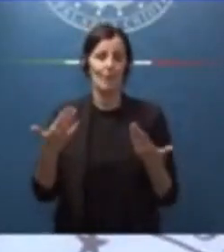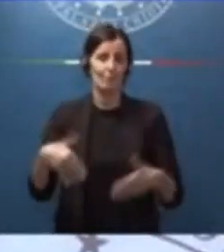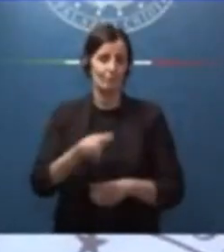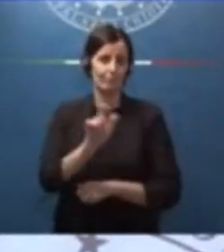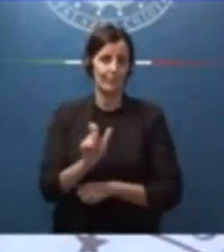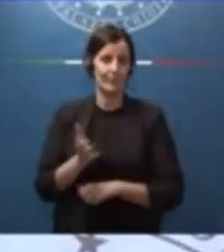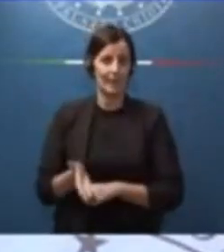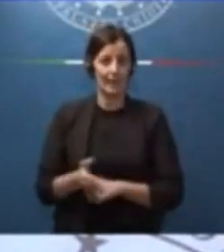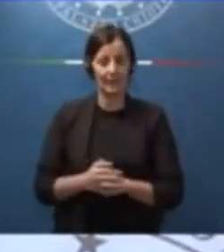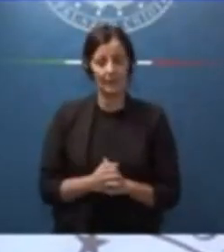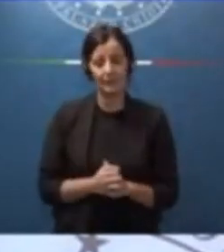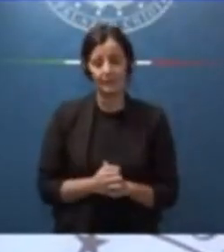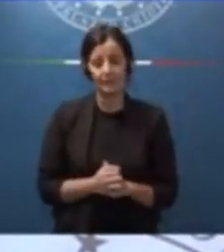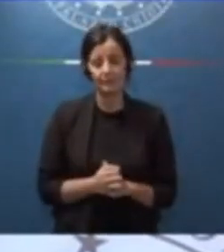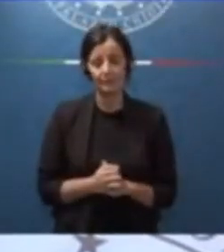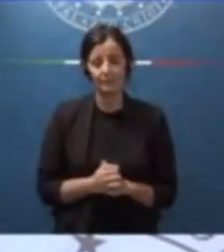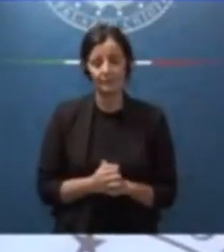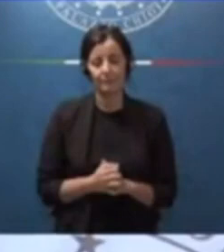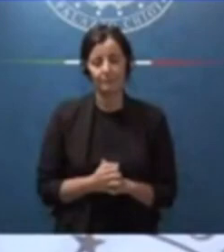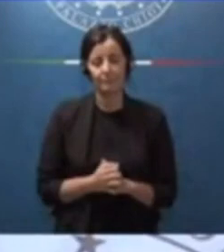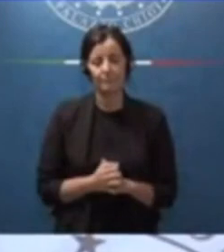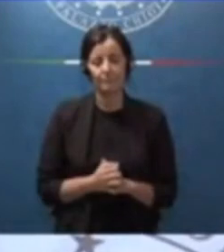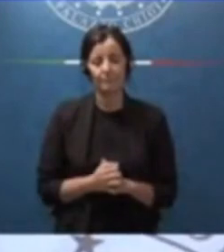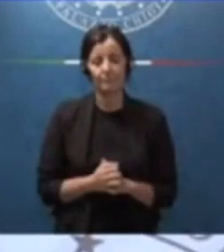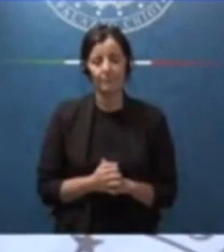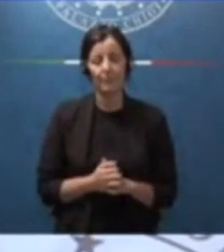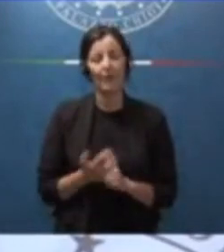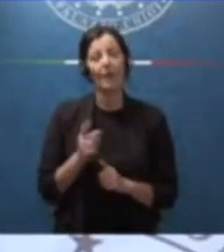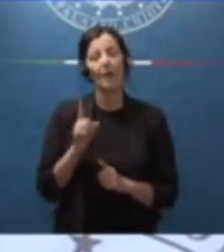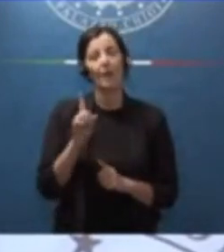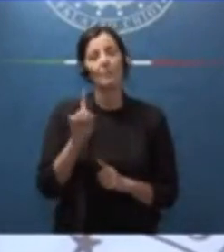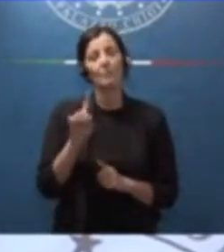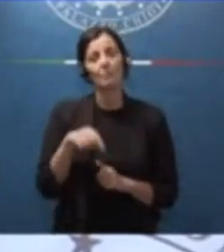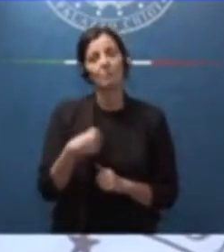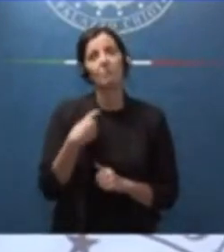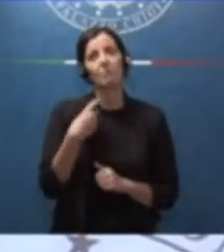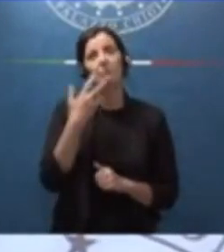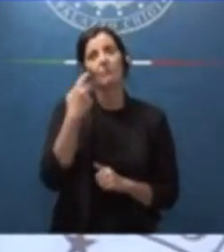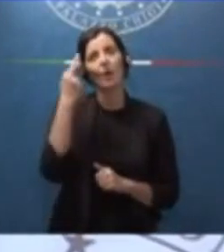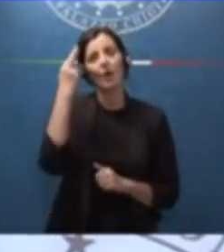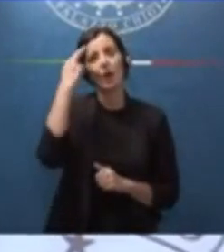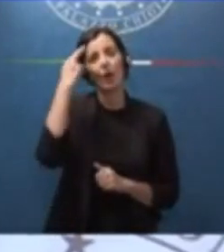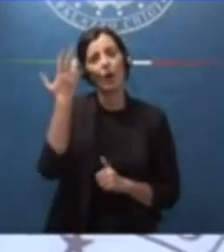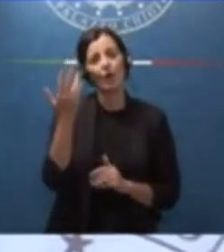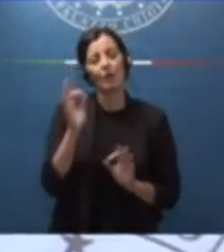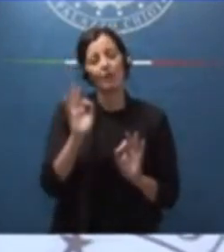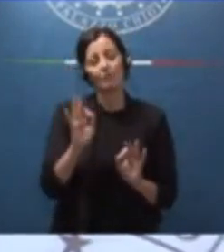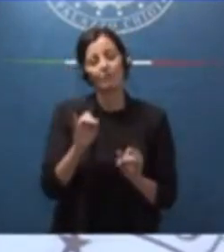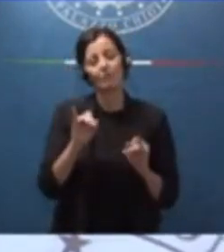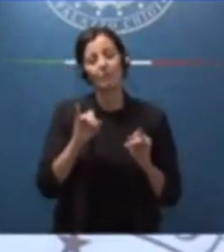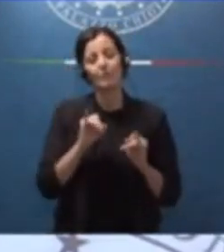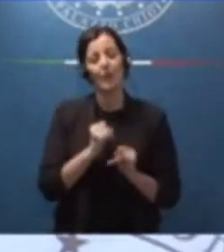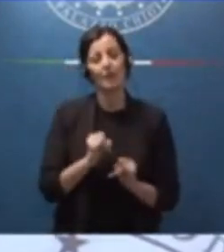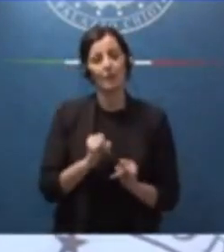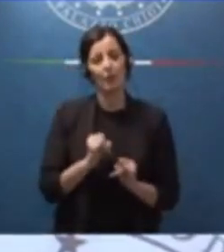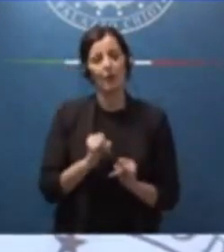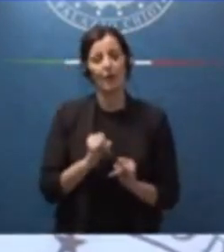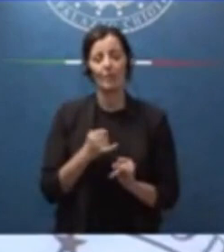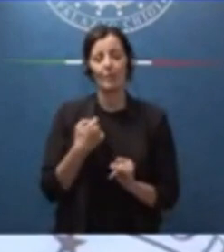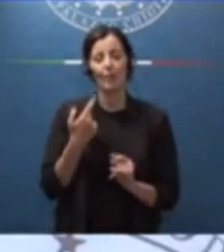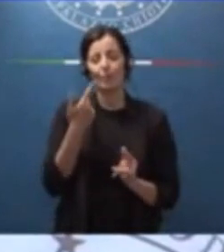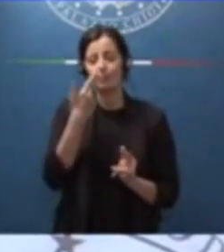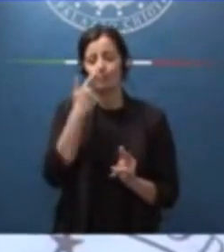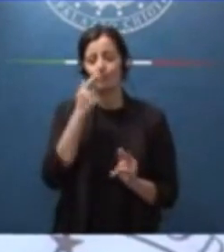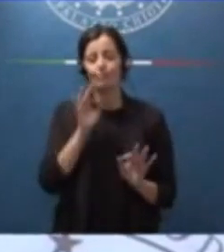e ha voluto ricordare in modo particolare gli aspetti umani